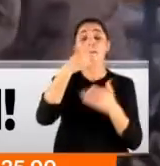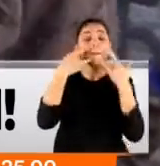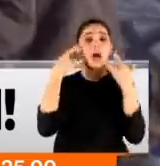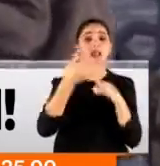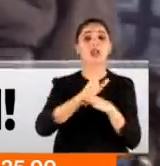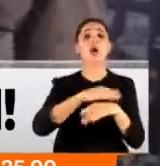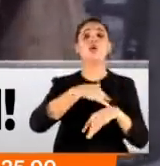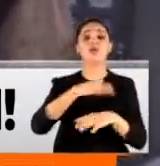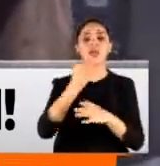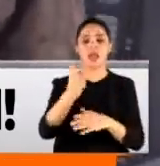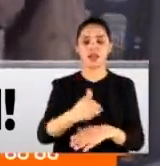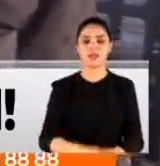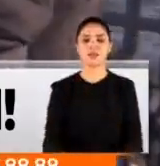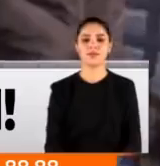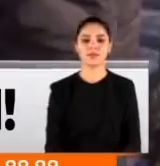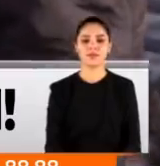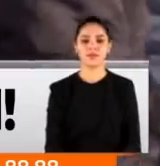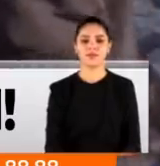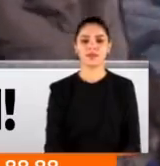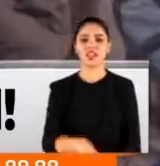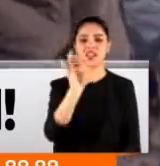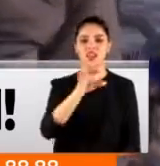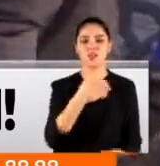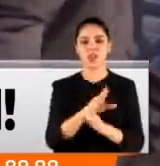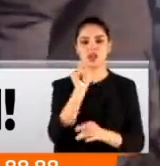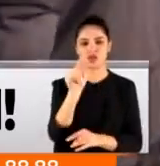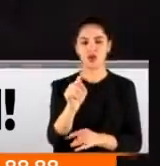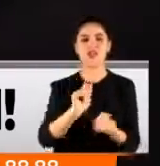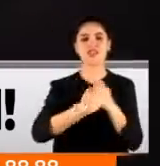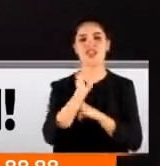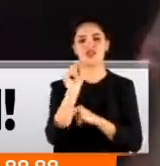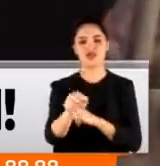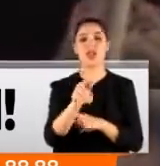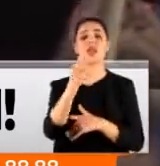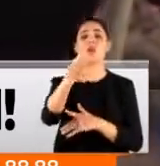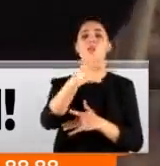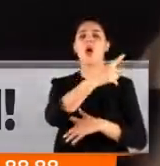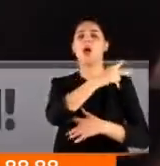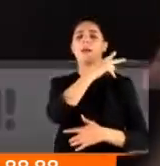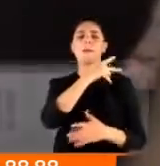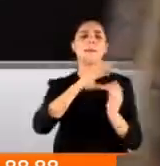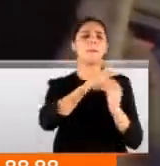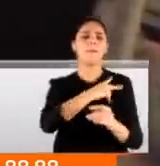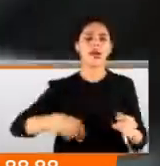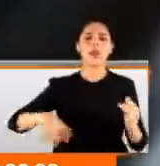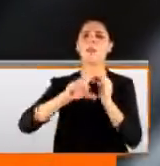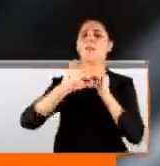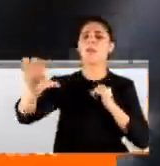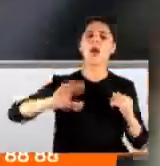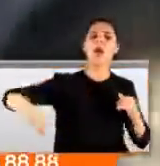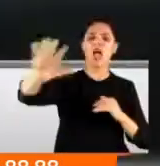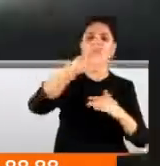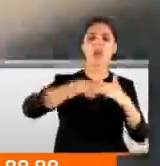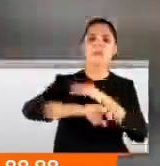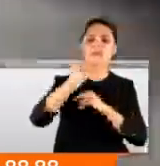Yok yok yerinde. Nerede? Şimdi. Şimdi yerinde. Toplu ulaşımda ise manzara kabus gibi. Metroda,